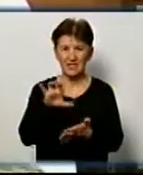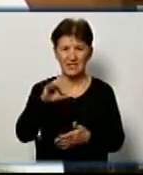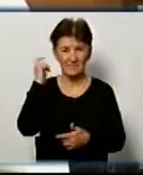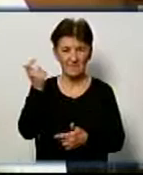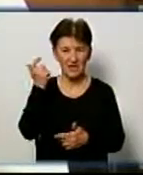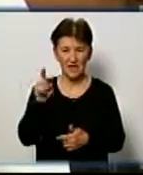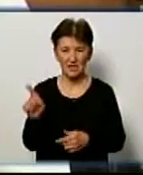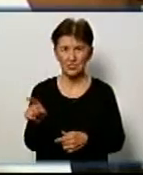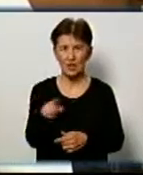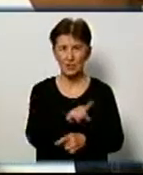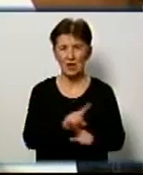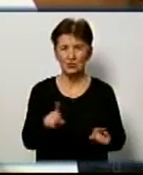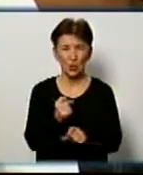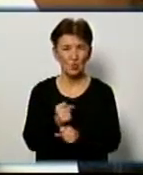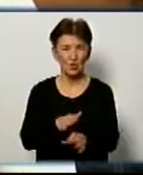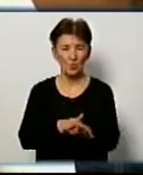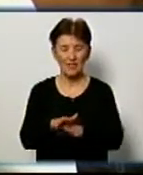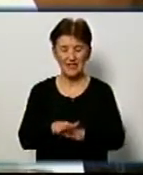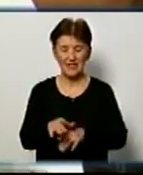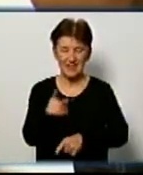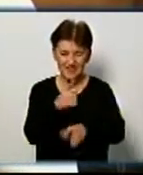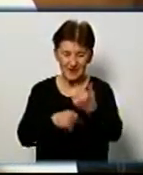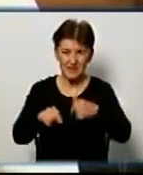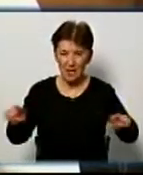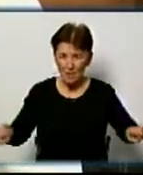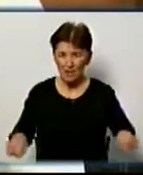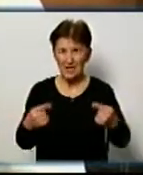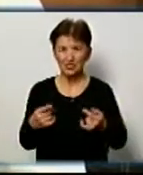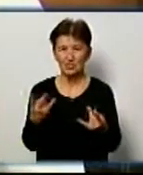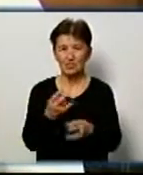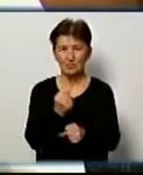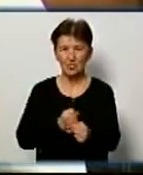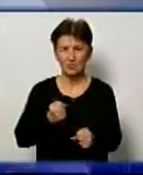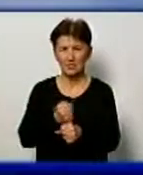про те, щоб зробити демонтаж певних конструкцій, тому що треба проводити розкопки. Дякую!